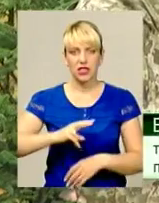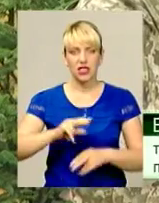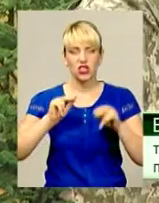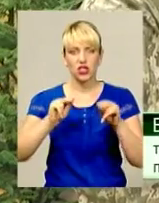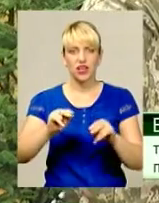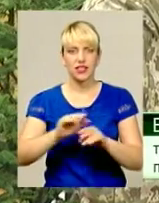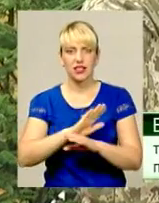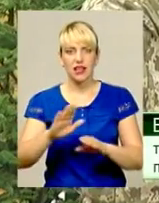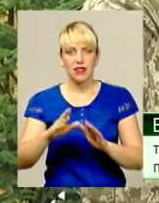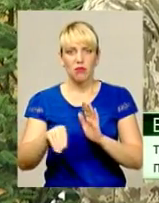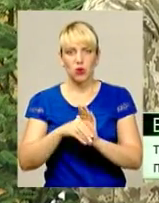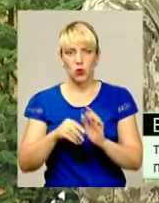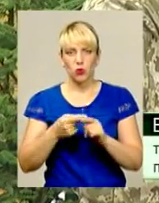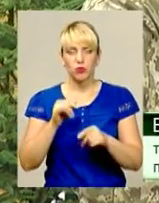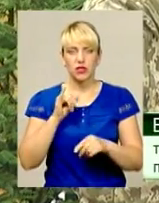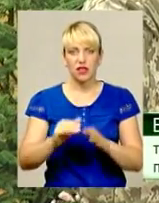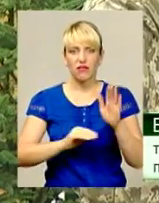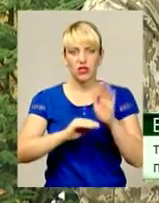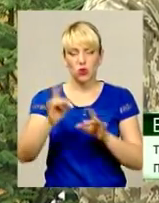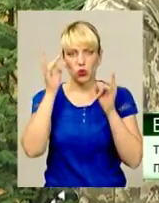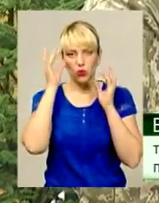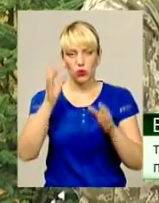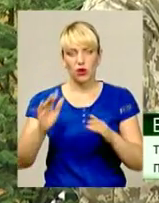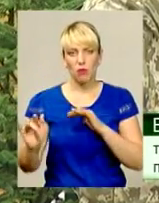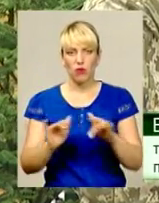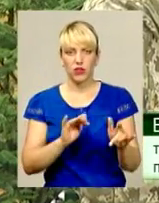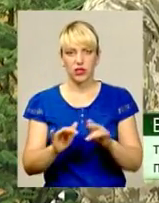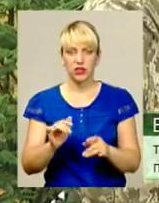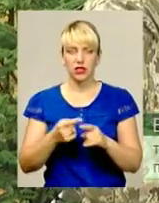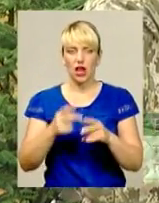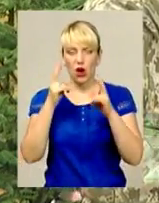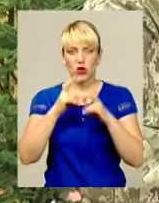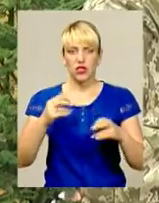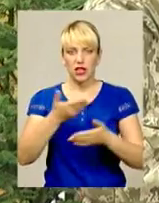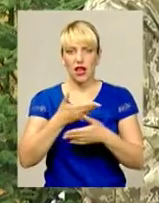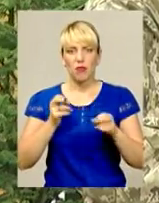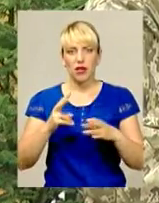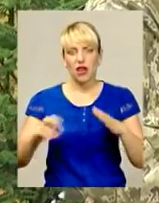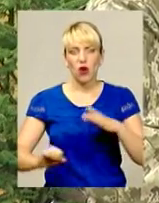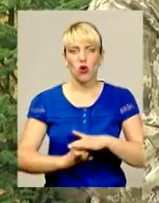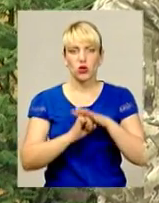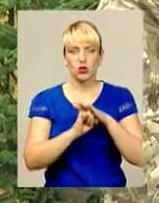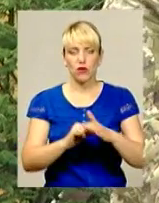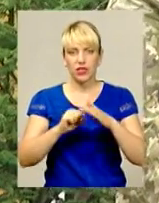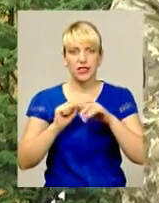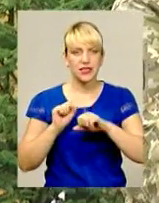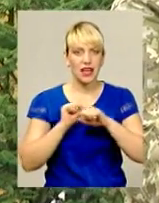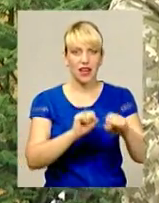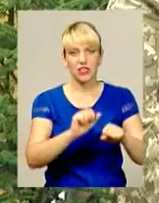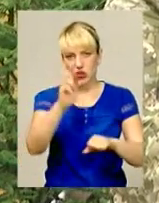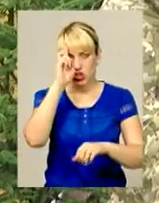чесність і непідкупність, висока культура служби і поведінки розглядається нами як основа надійного захисту державного кордону.